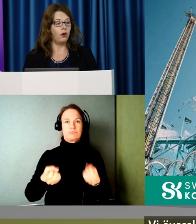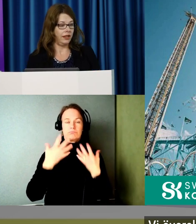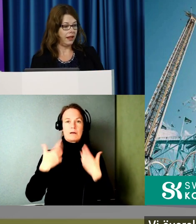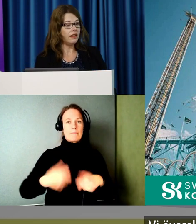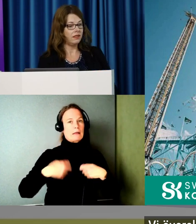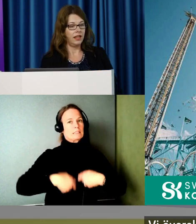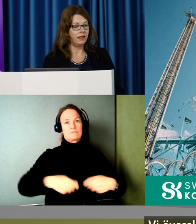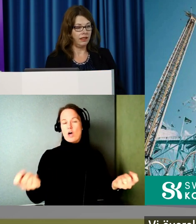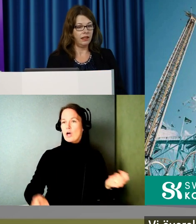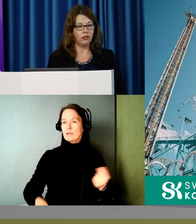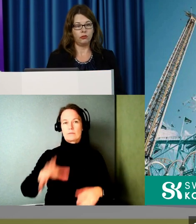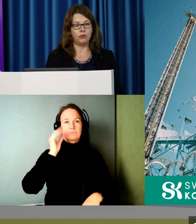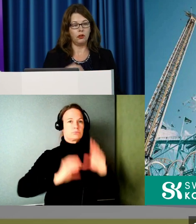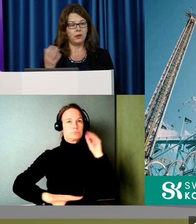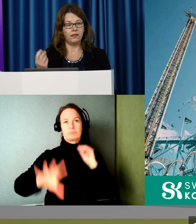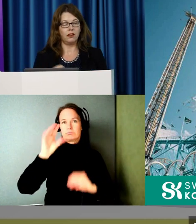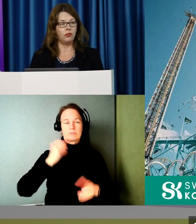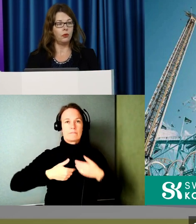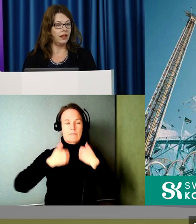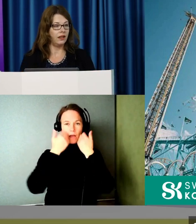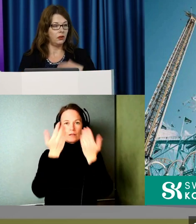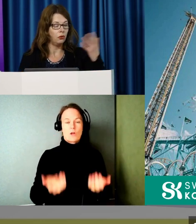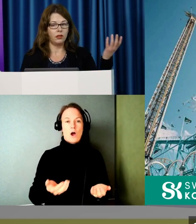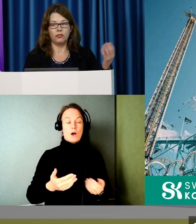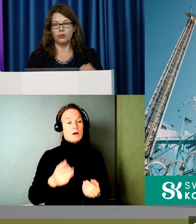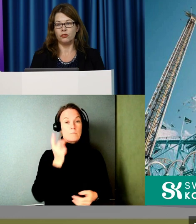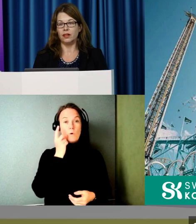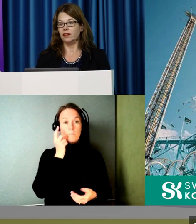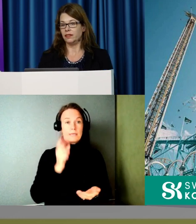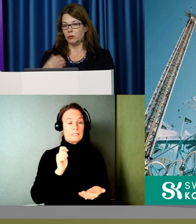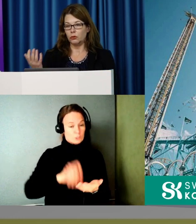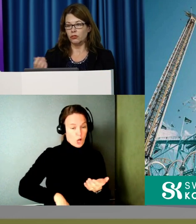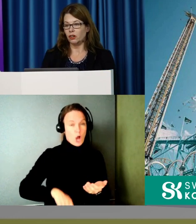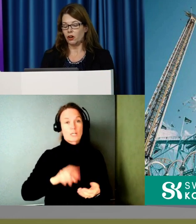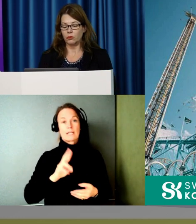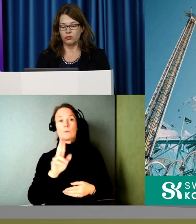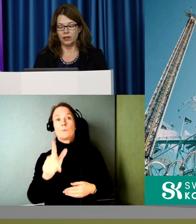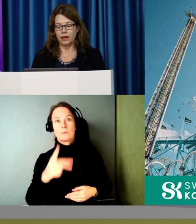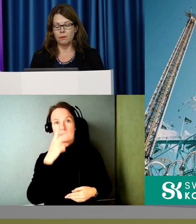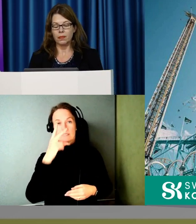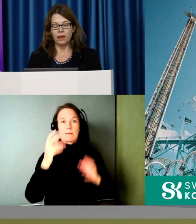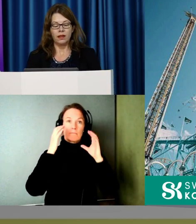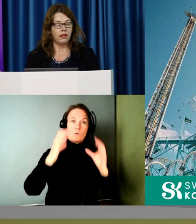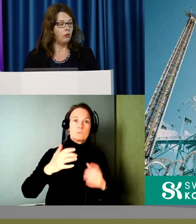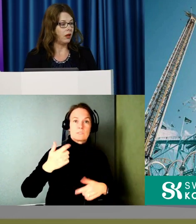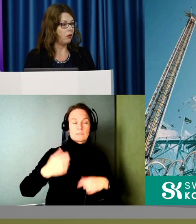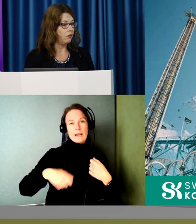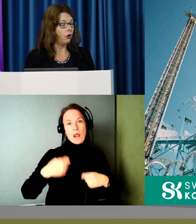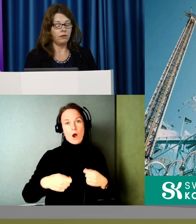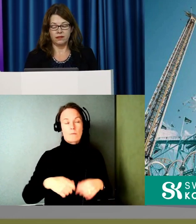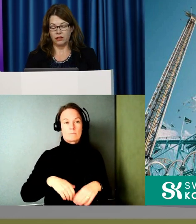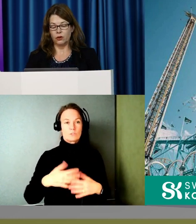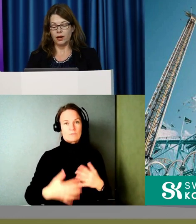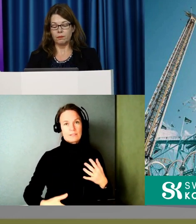dagligdags, hela tiden så fort vi öppnar en telefon eller går utanför dörren, ser en bussreklam och så vidare. Det är många